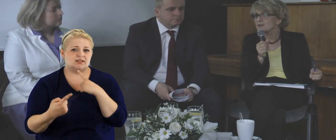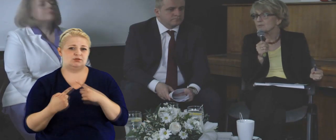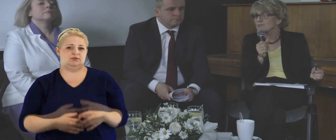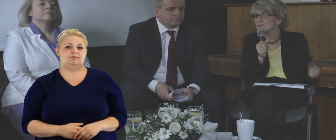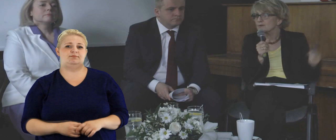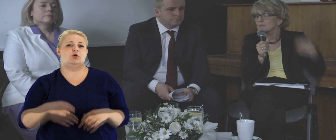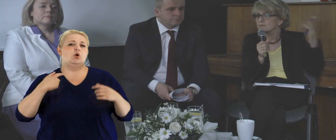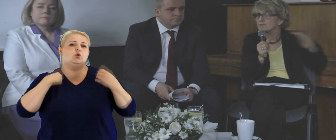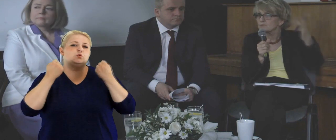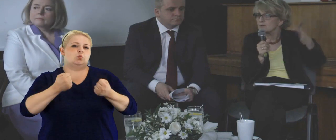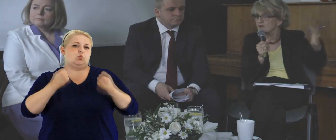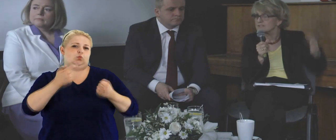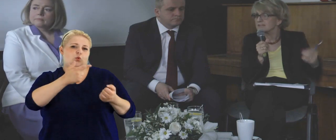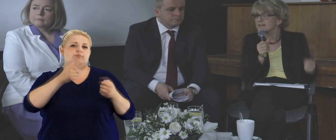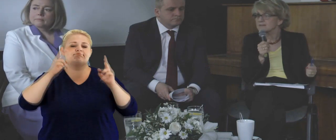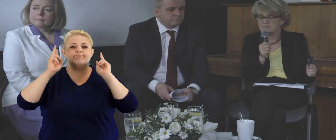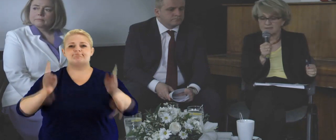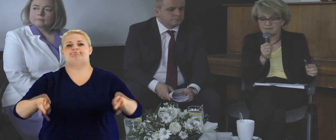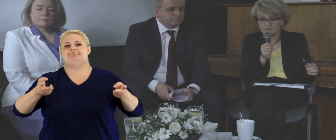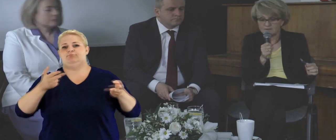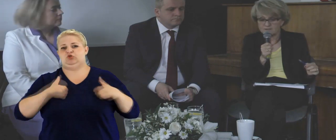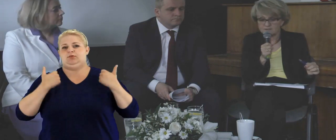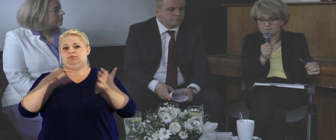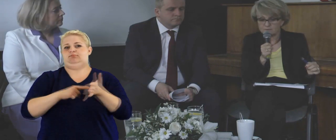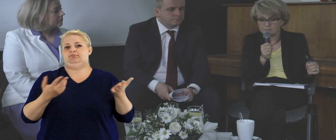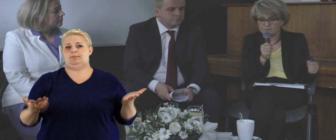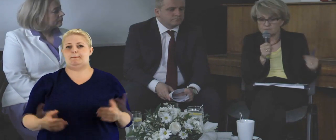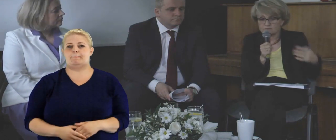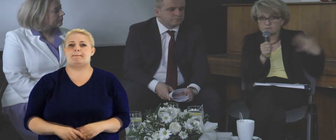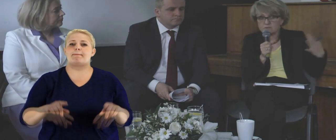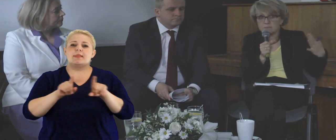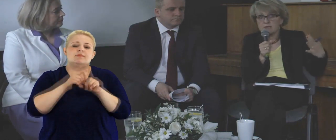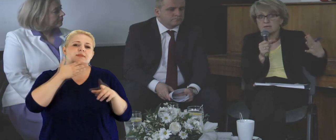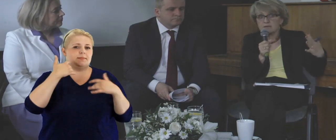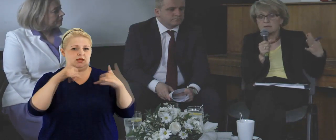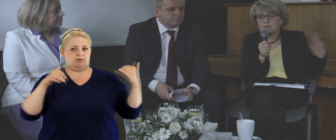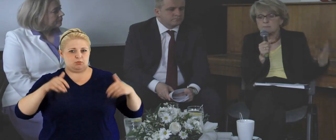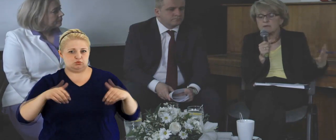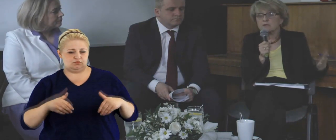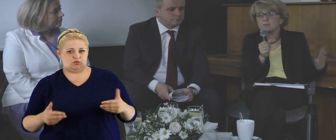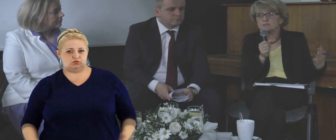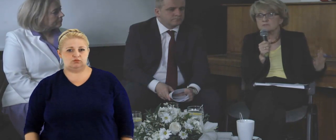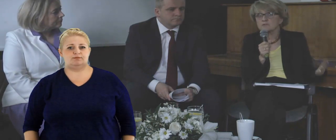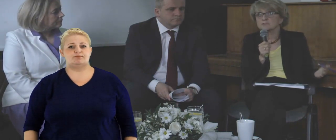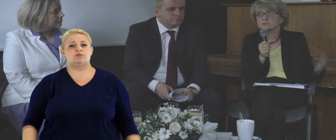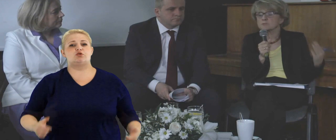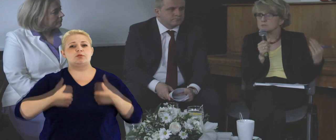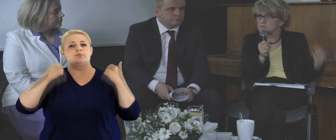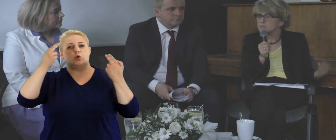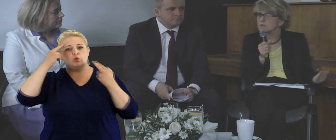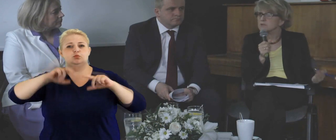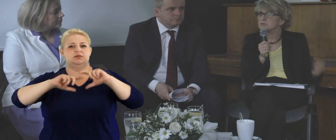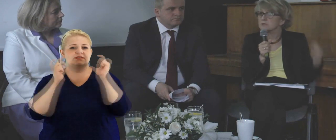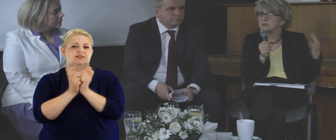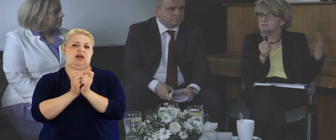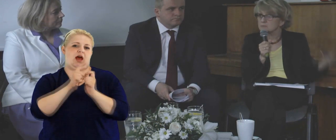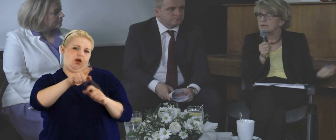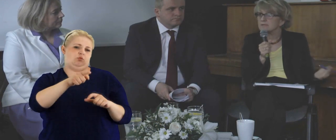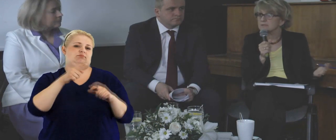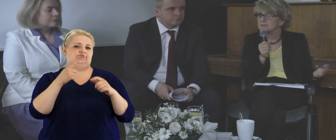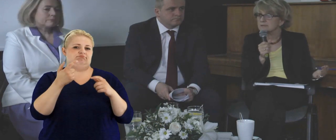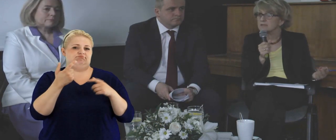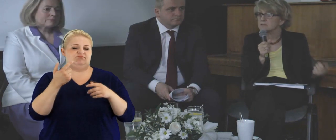eksperckiego profilu jakby trudno go zadekretować, żeby on był, w związku z czym nie ma innej możliwości, żeby zrozumieć